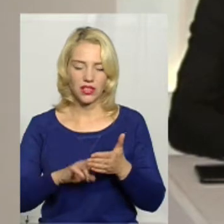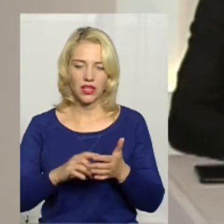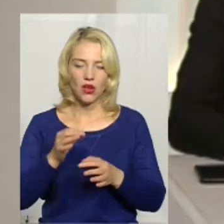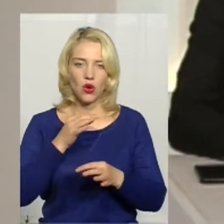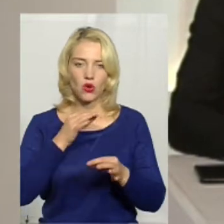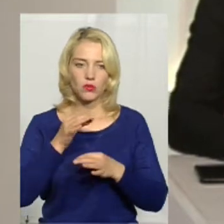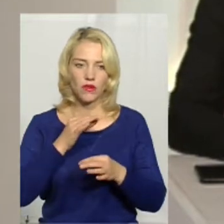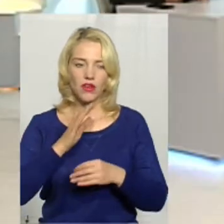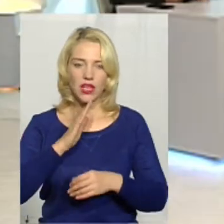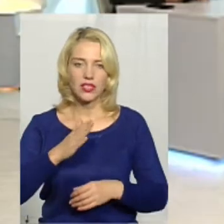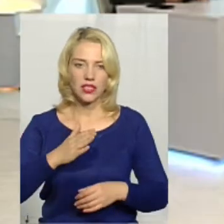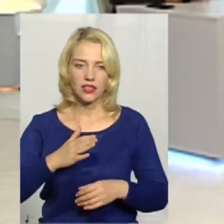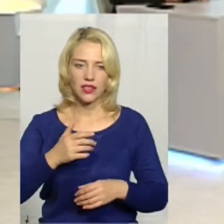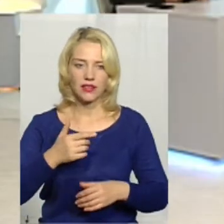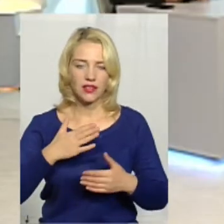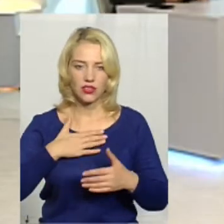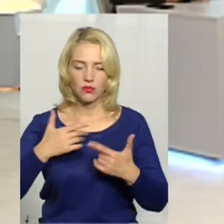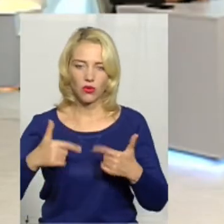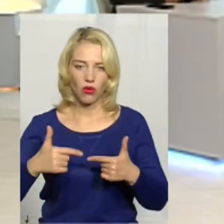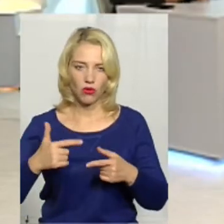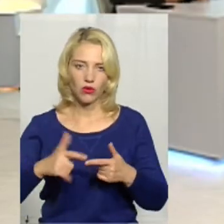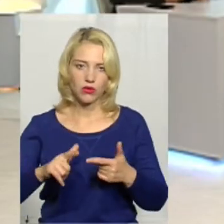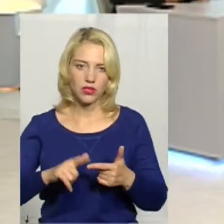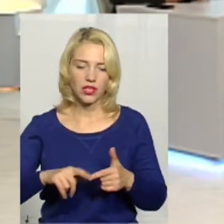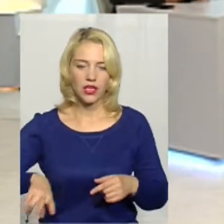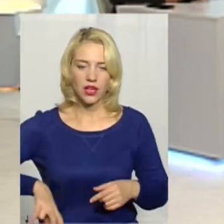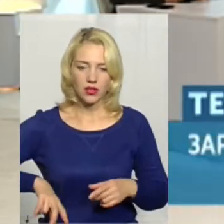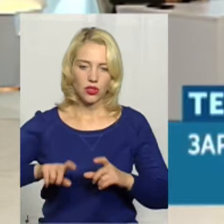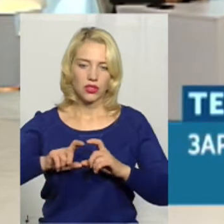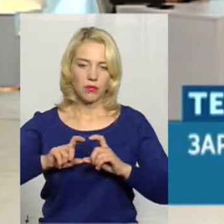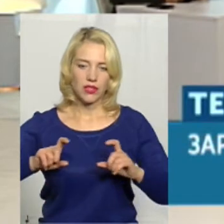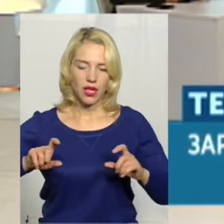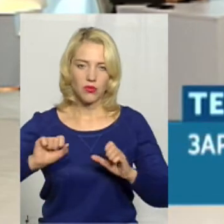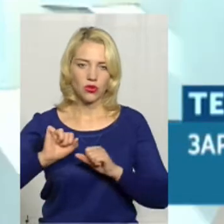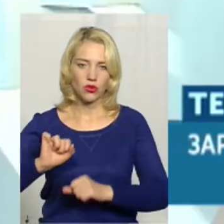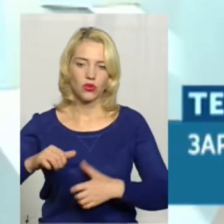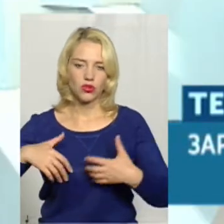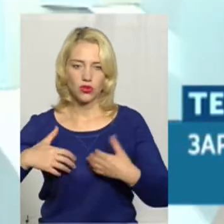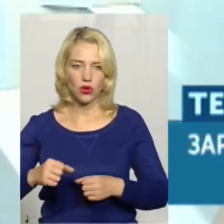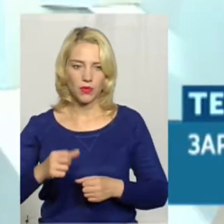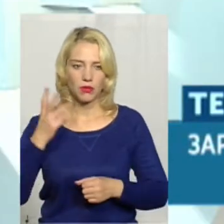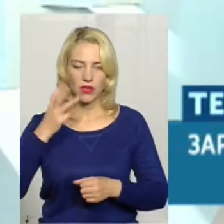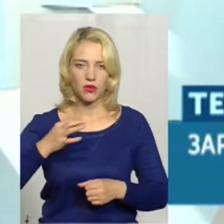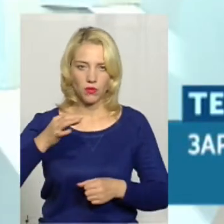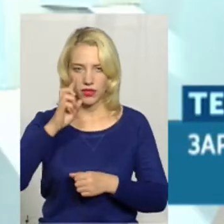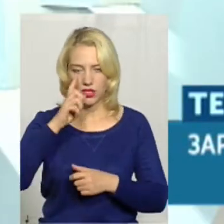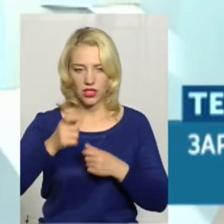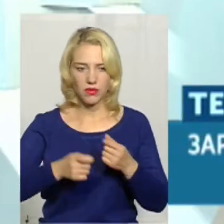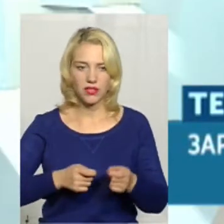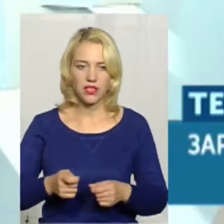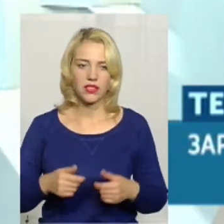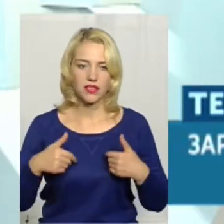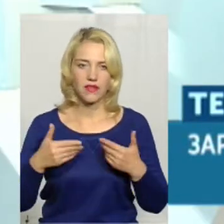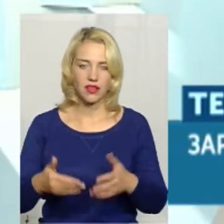розмовляємо із Яковом Цуглевичем, директором Департаменту охорони здоров'я Хмельницької облдержадміністрації.